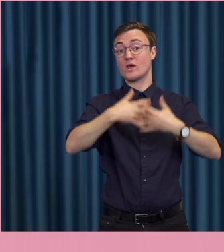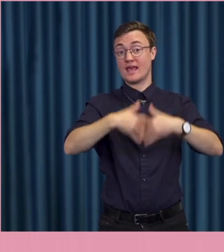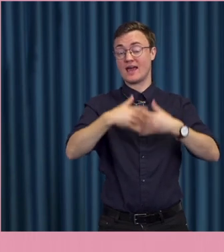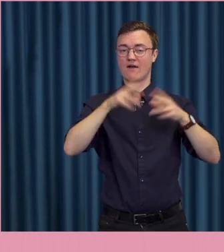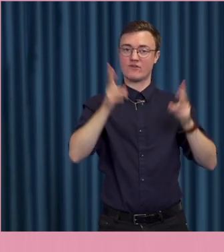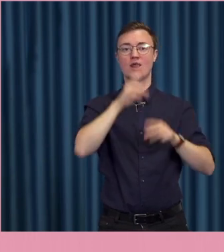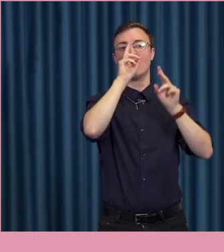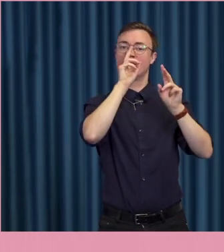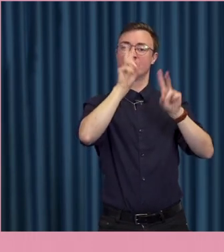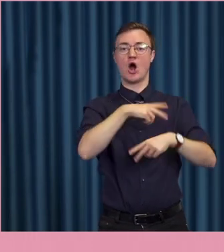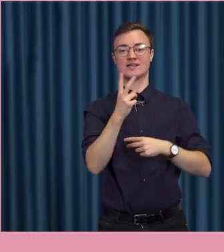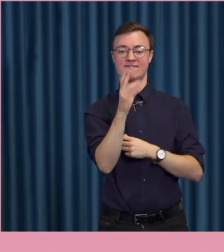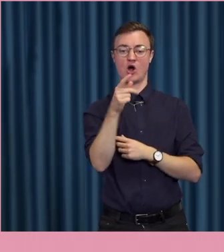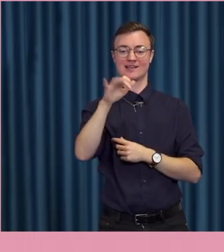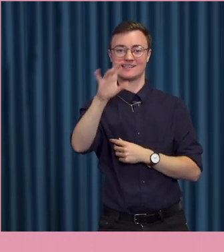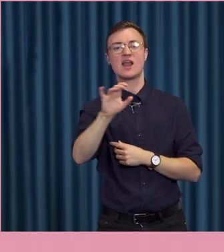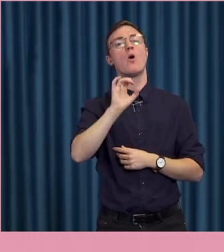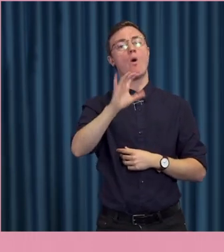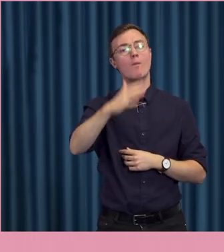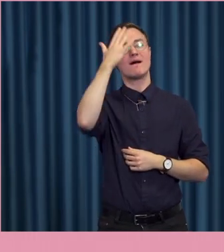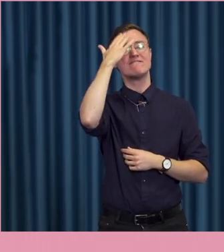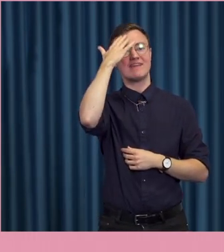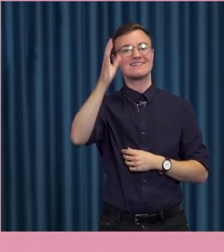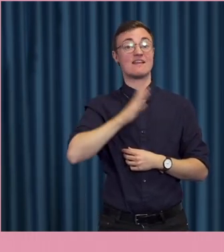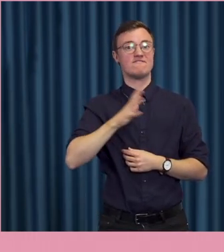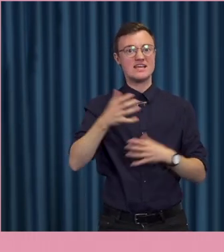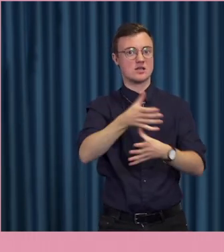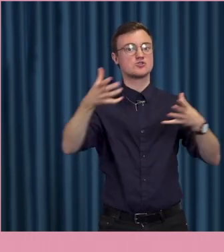vanlisar om det blir känt att det finns kraftigt avskräckande straff.